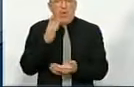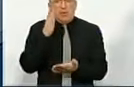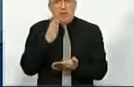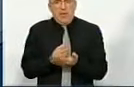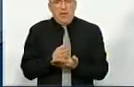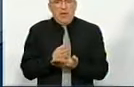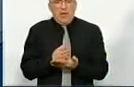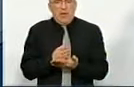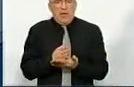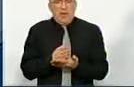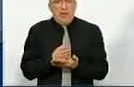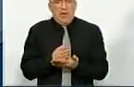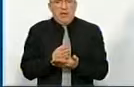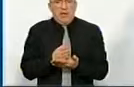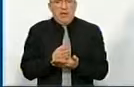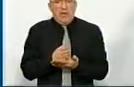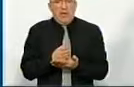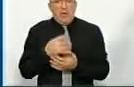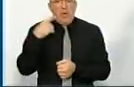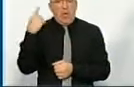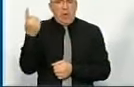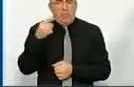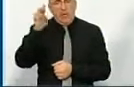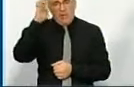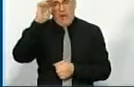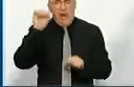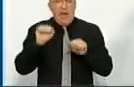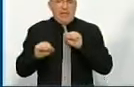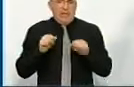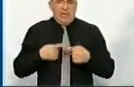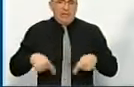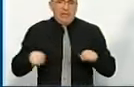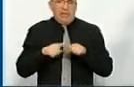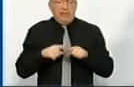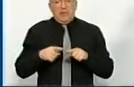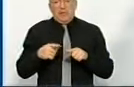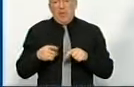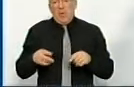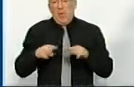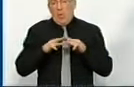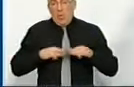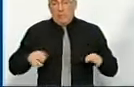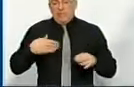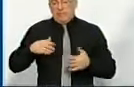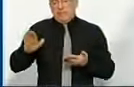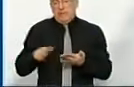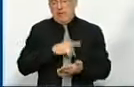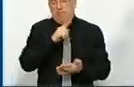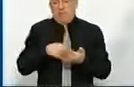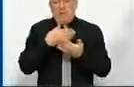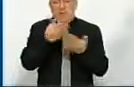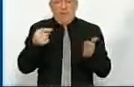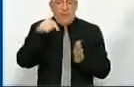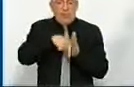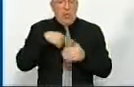є обласні державні адміністрації. Звісно, уряд з себе зняв це питання і сказав, тепер ви